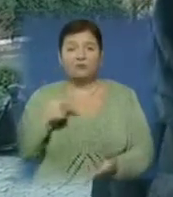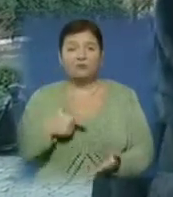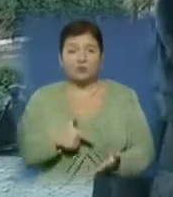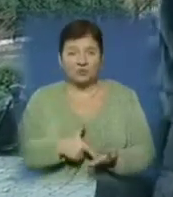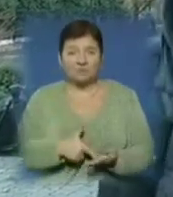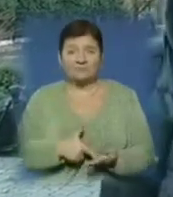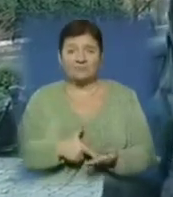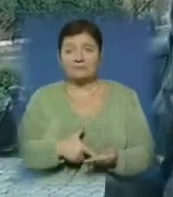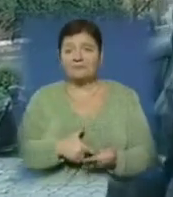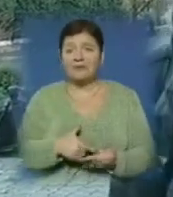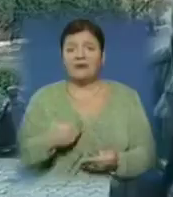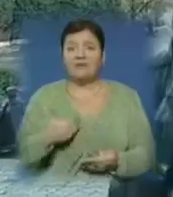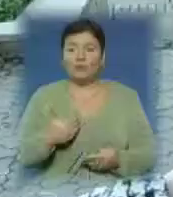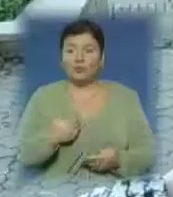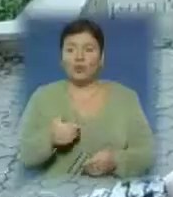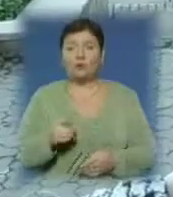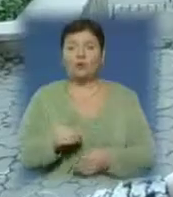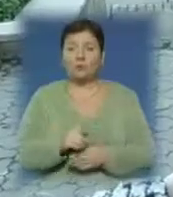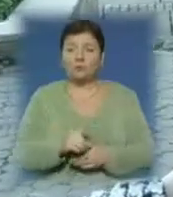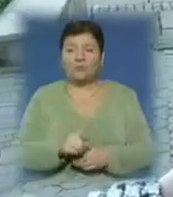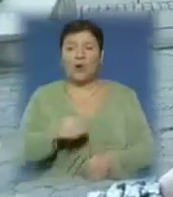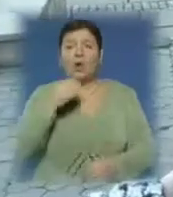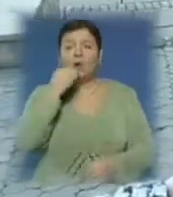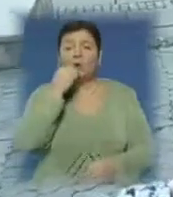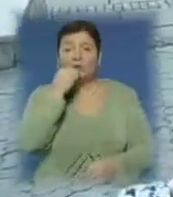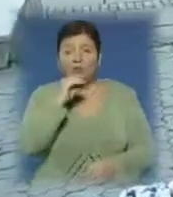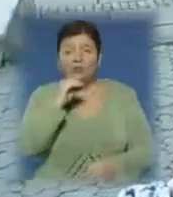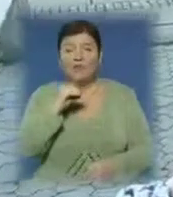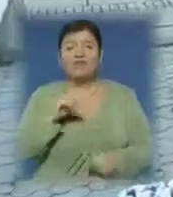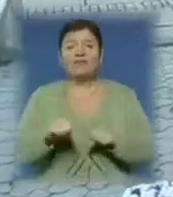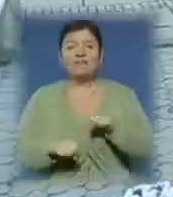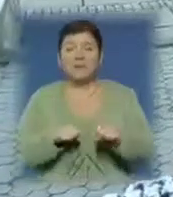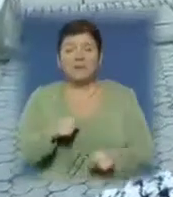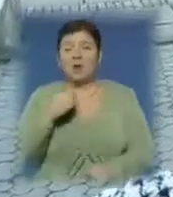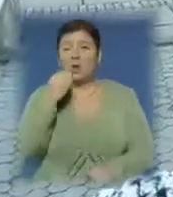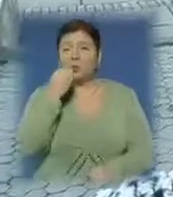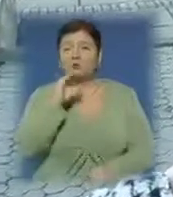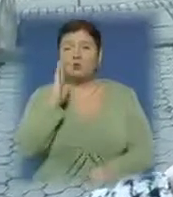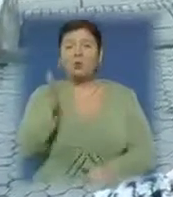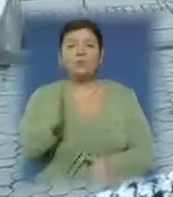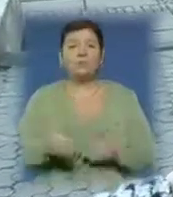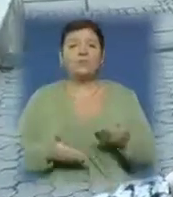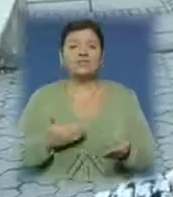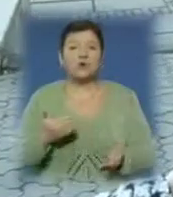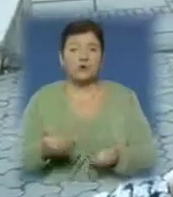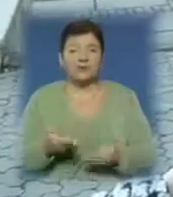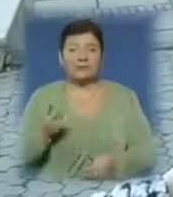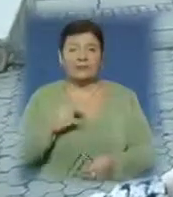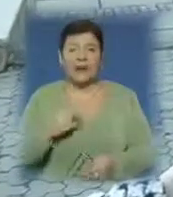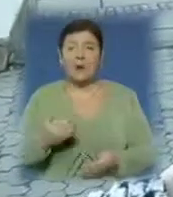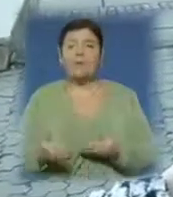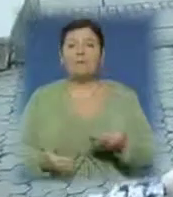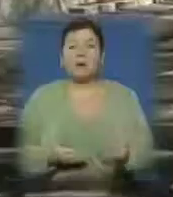воно це у нас не нормовано. Лучше велосипедисту, буде лучше пішоходом для проходу і